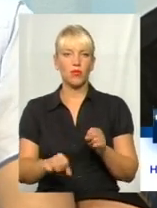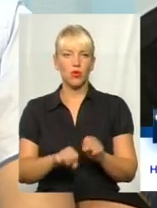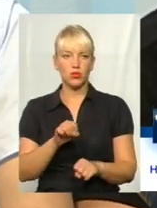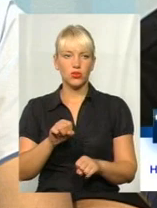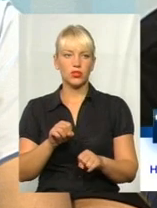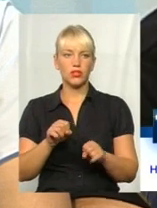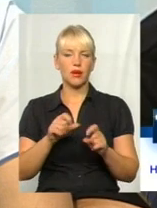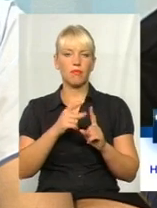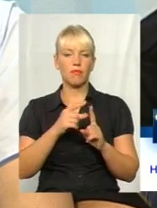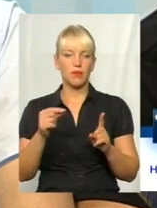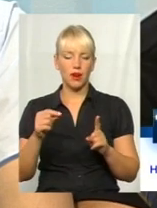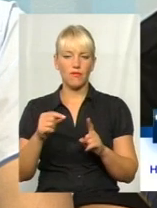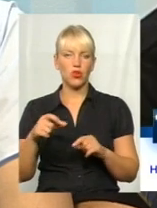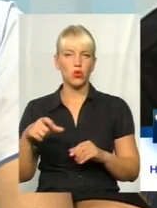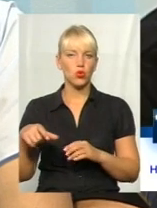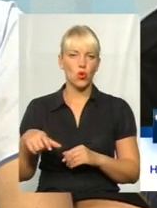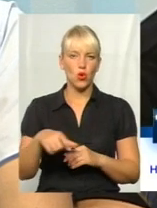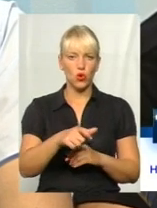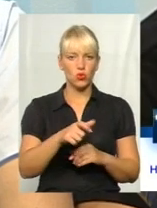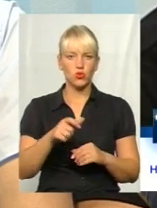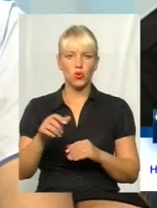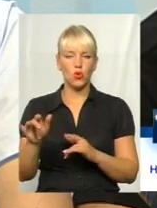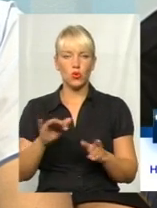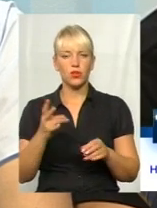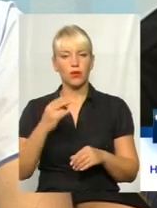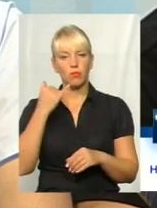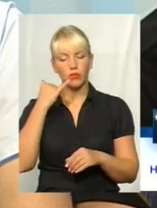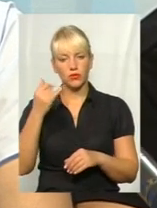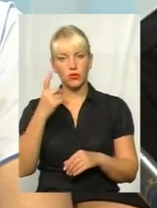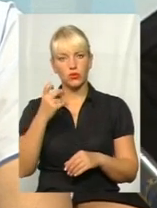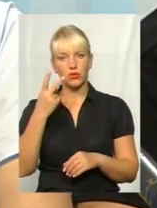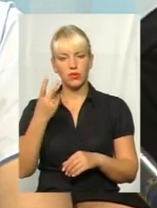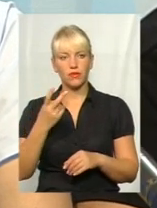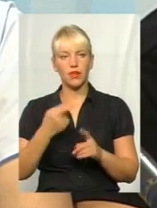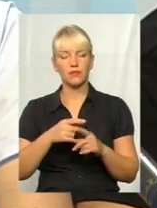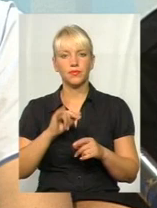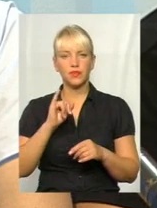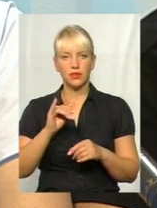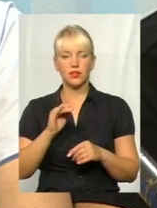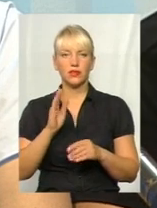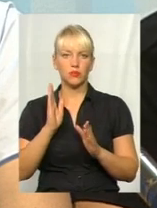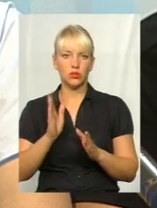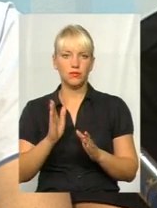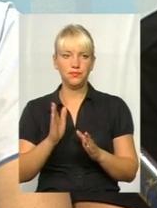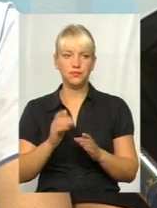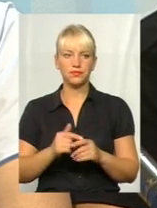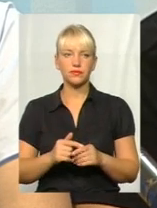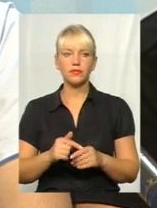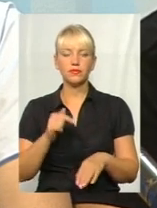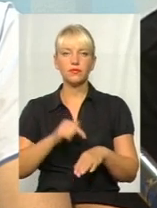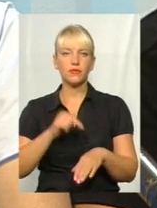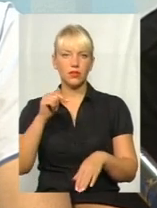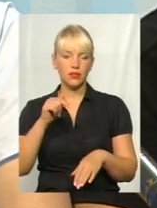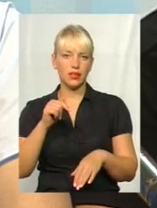цього робити не потрібно. Тобто, потрібно зателефонувати на 102, повідомити про дану подію, відповідно буде реакція